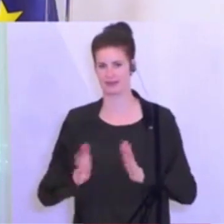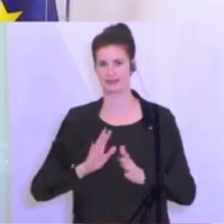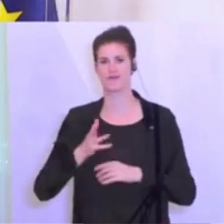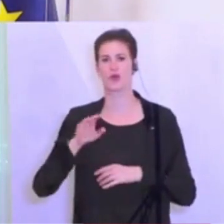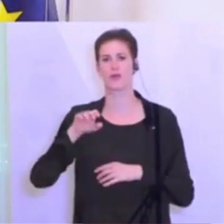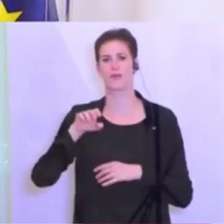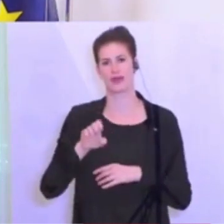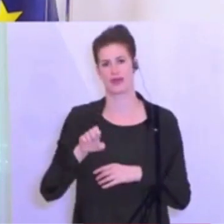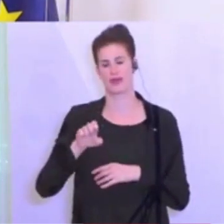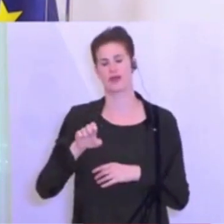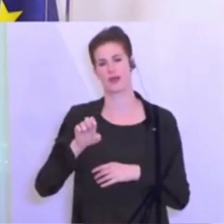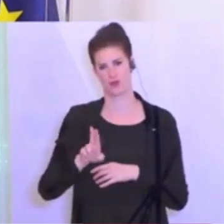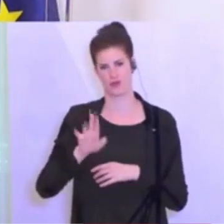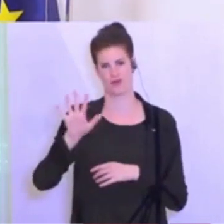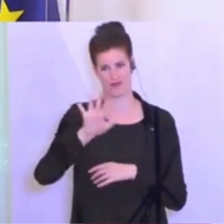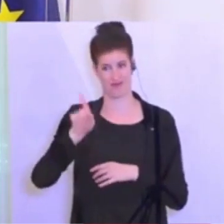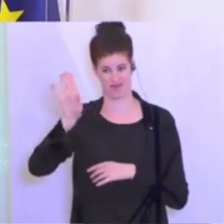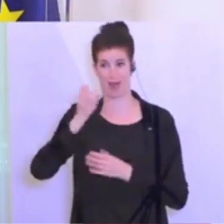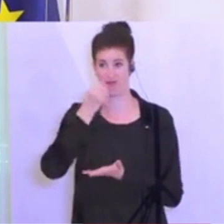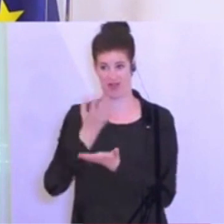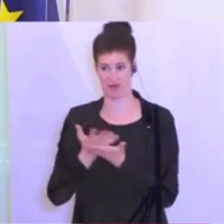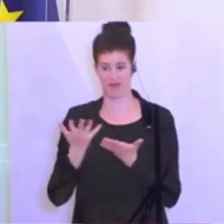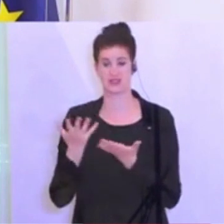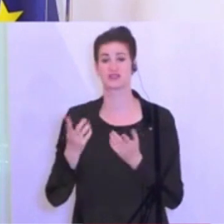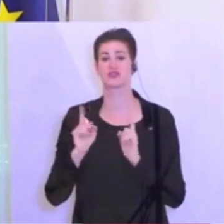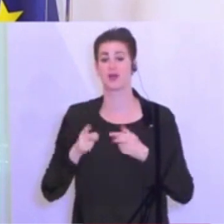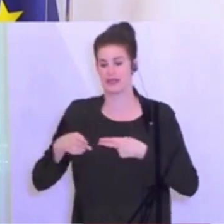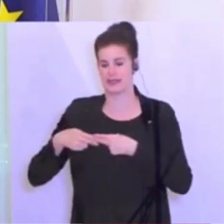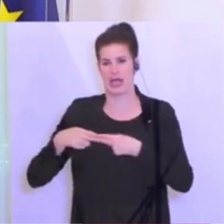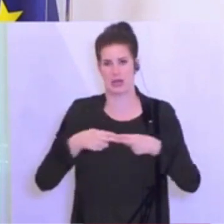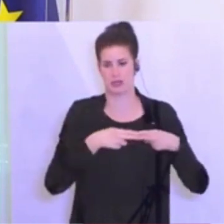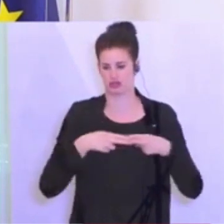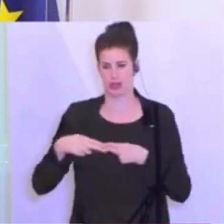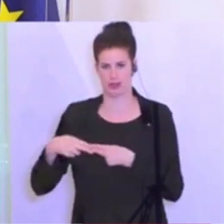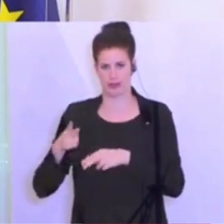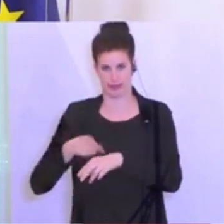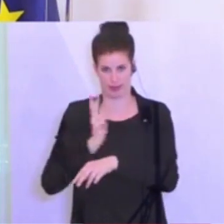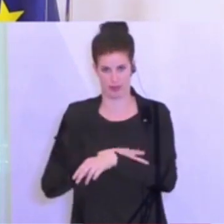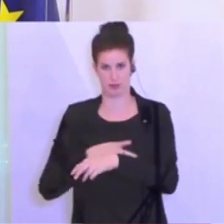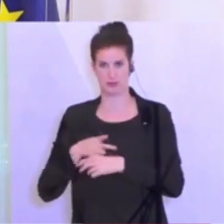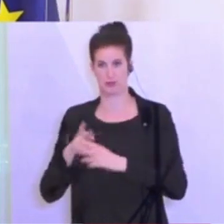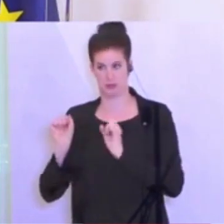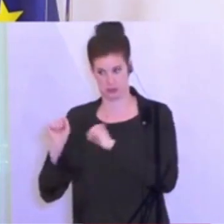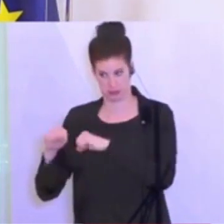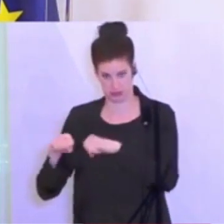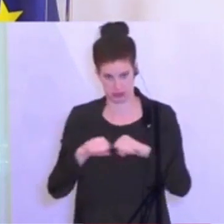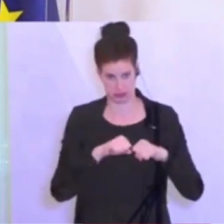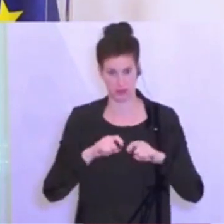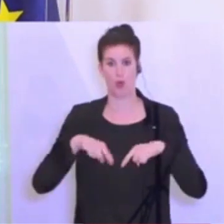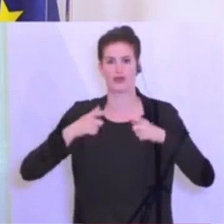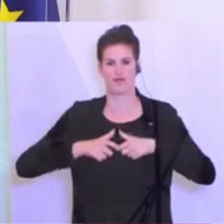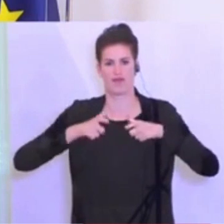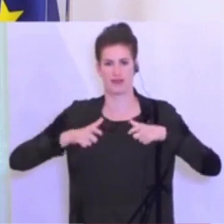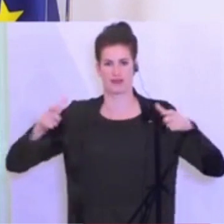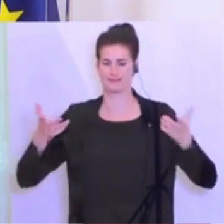Europäischen Union war, zunächst einmal Regelungen mit den Nachbarstaaten zu finden und dann darüber hinaus zu gehen. Wir haben